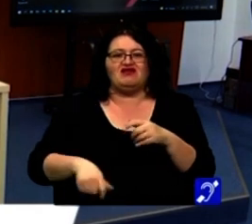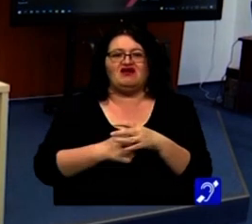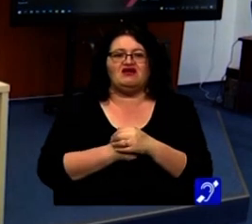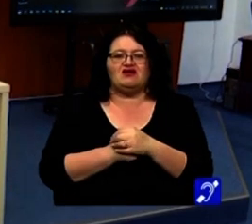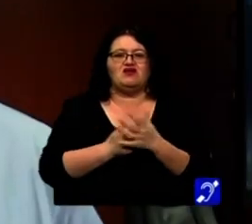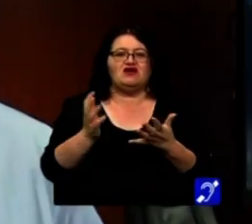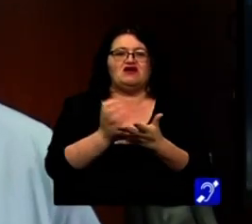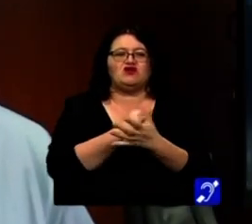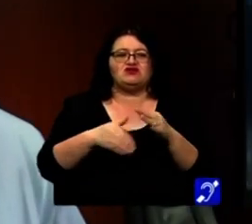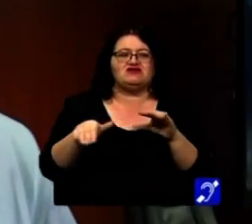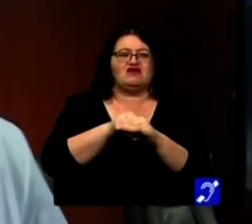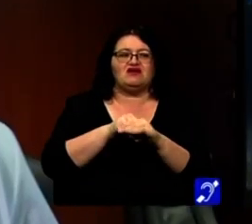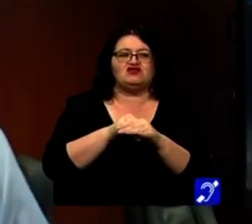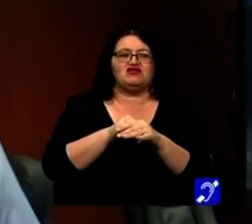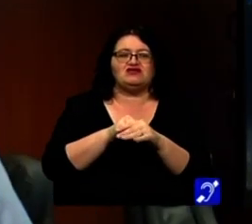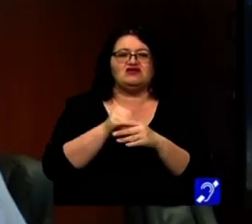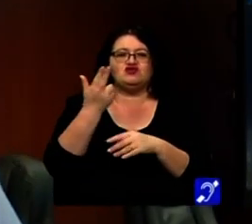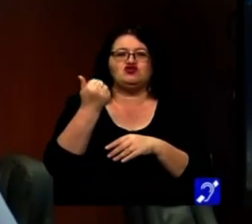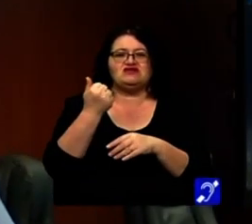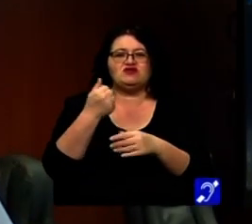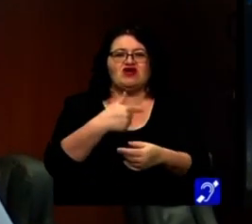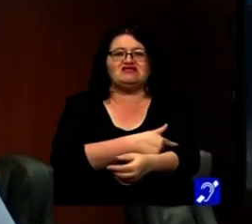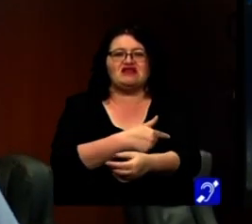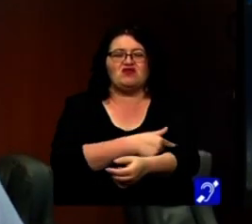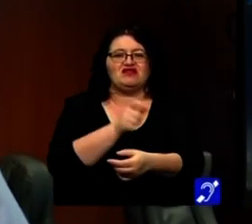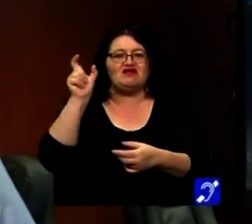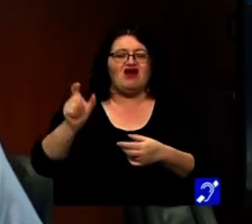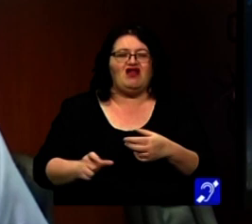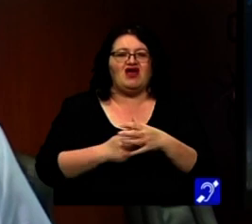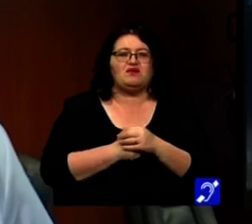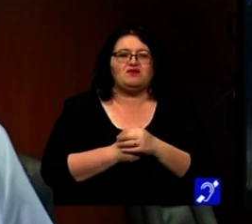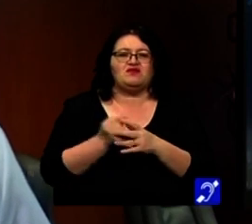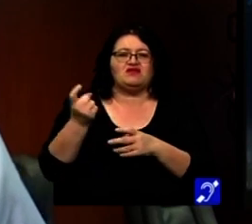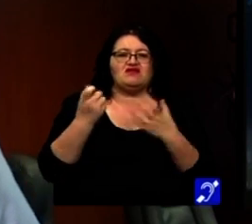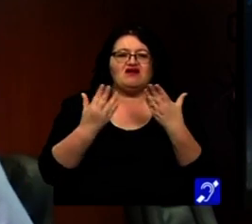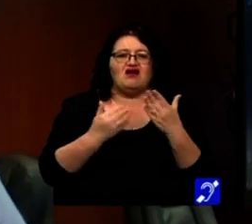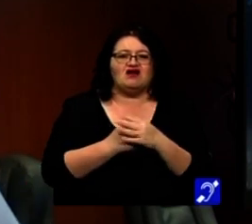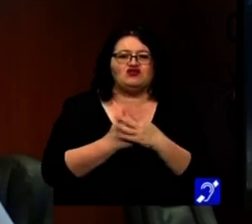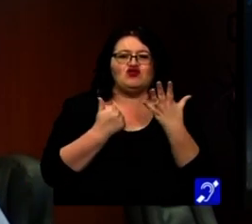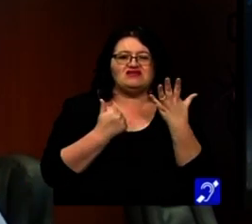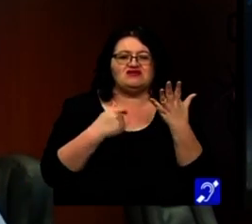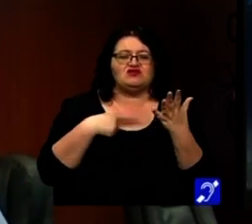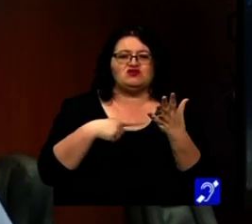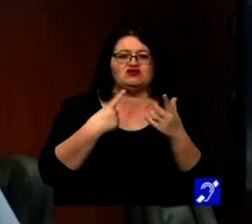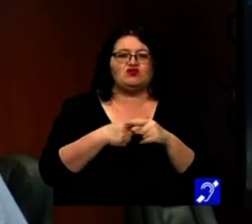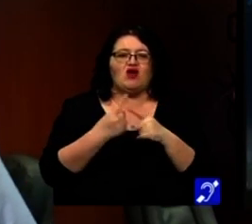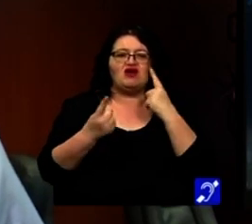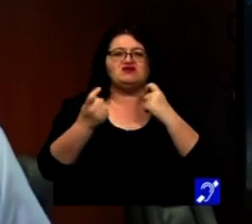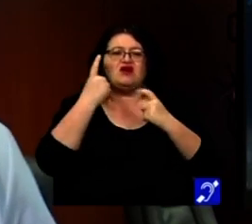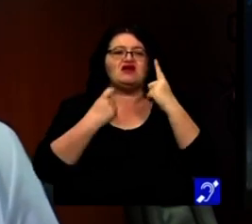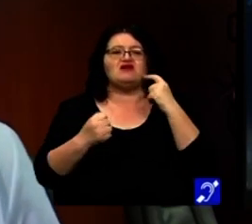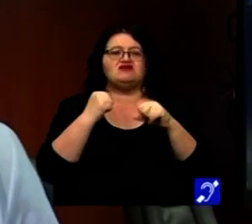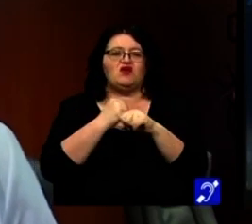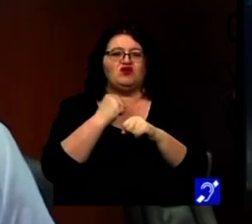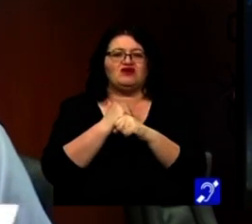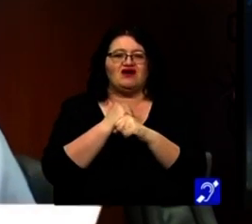Am reușit să angajez 15 asistente medicale, dintre care șase sunt cu experiență, au